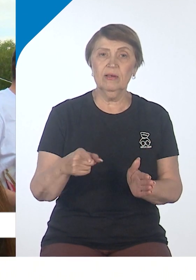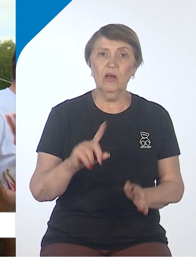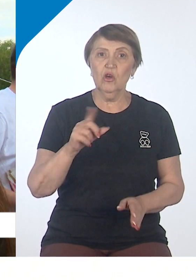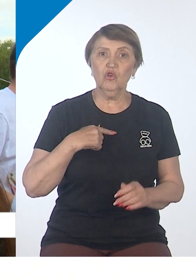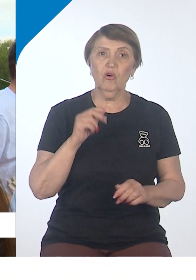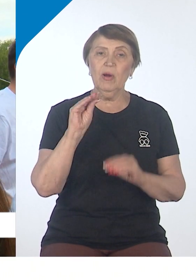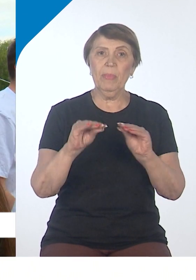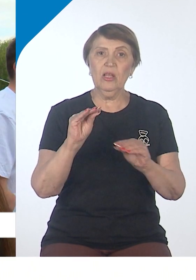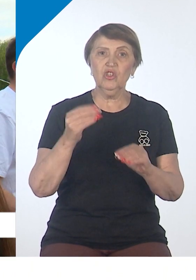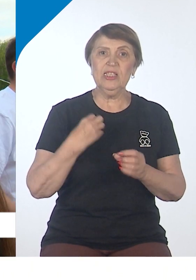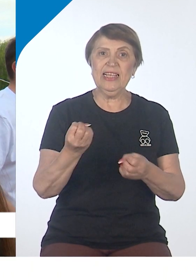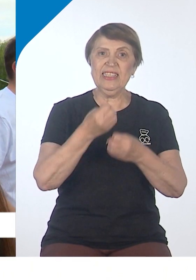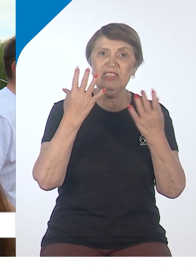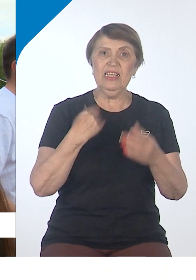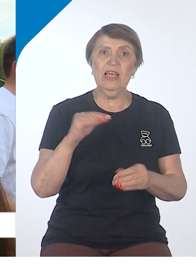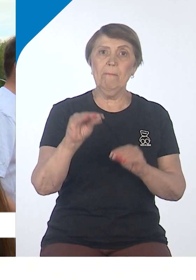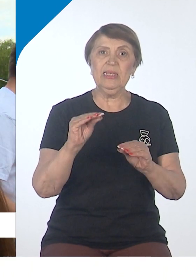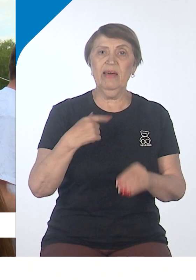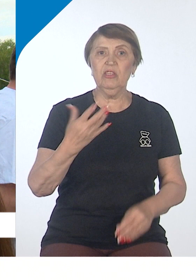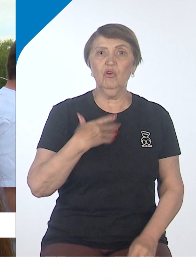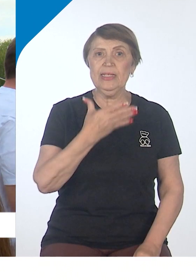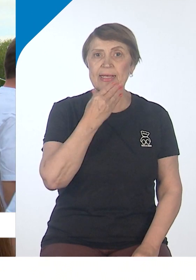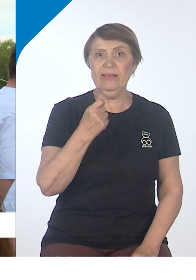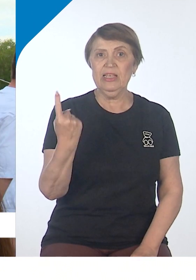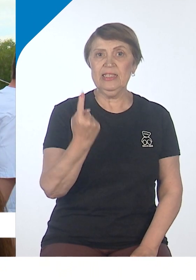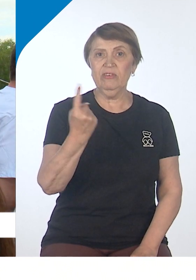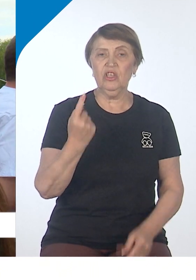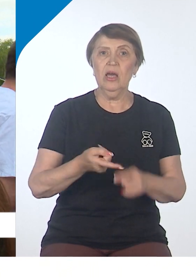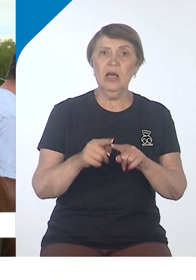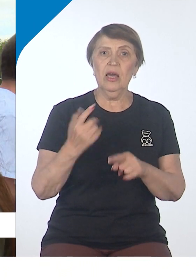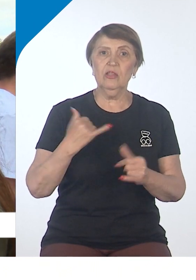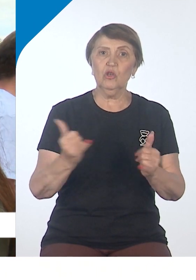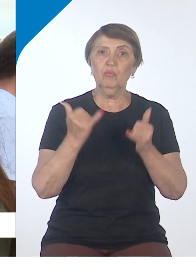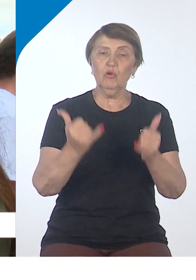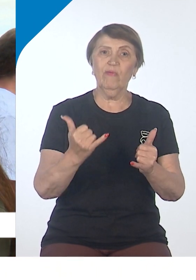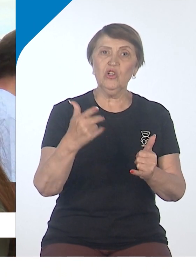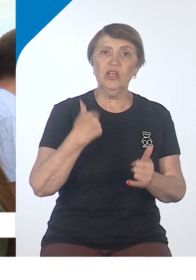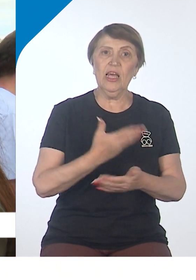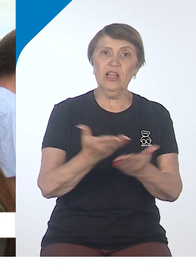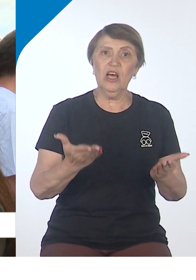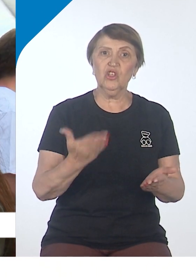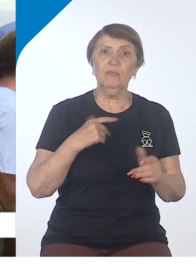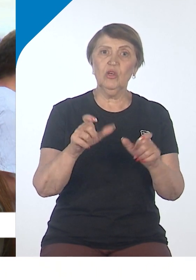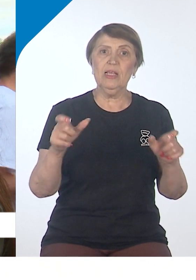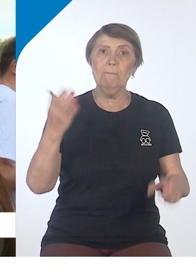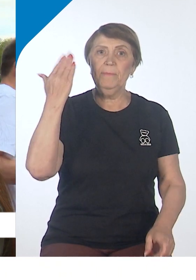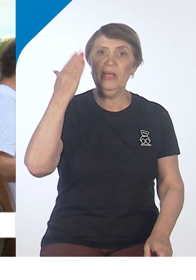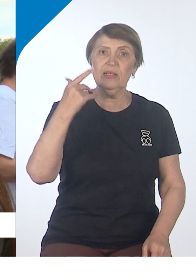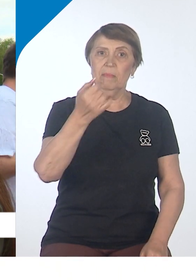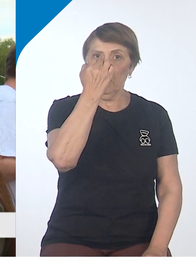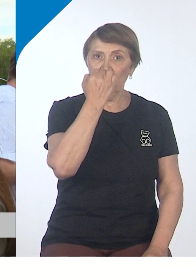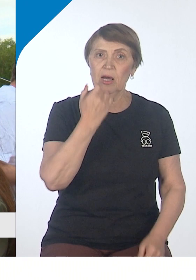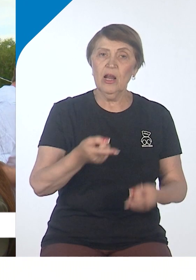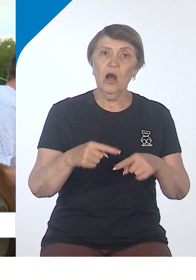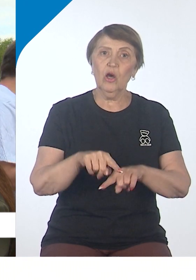чтобы возложить цветы и поставить свечи. Для меня это важно, потому что это способ подать уважение нашим предкам, благодаря которым мы сейчас